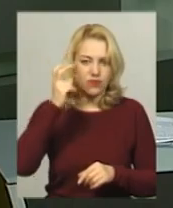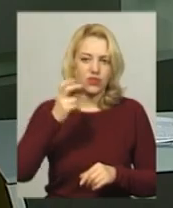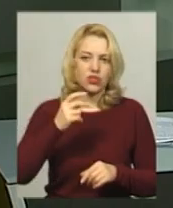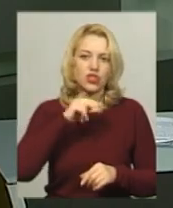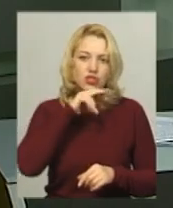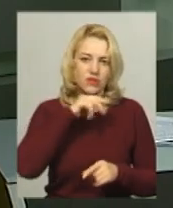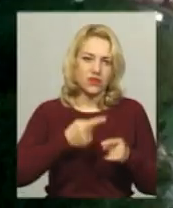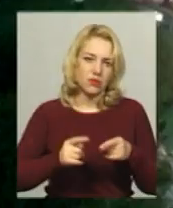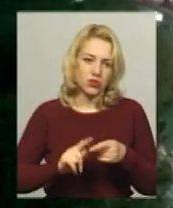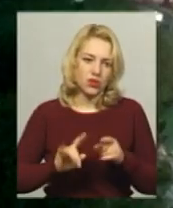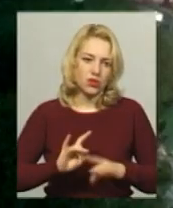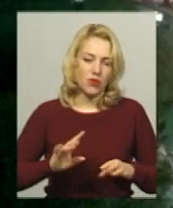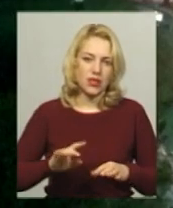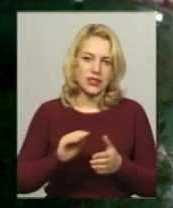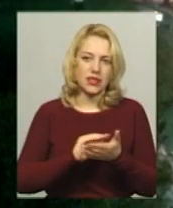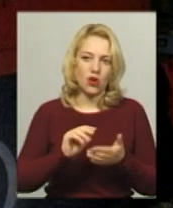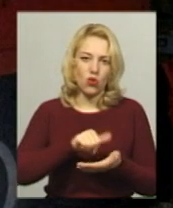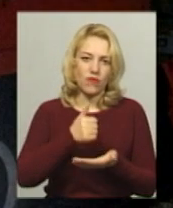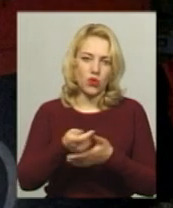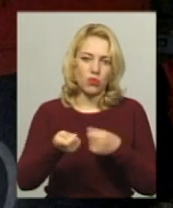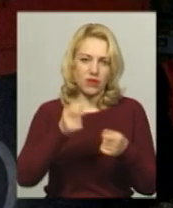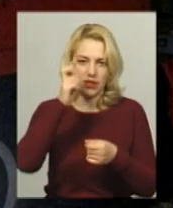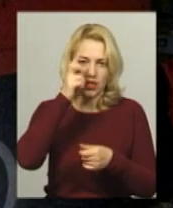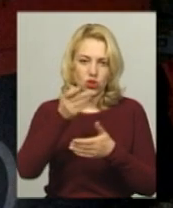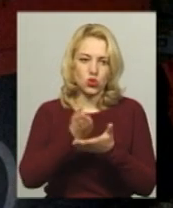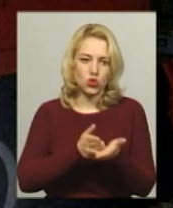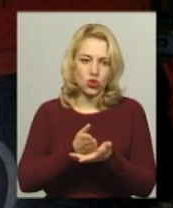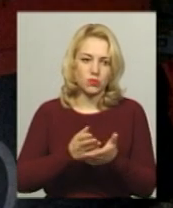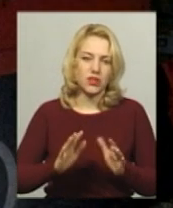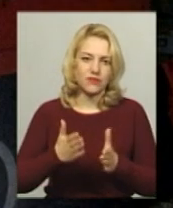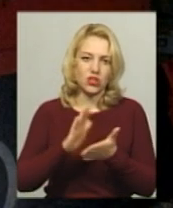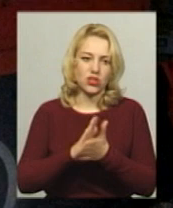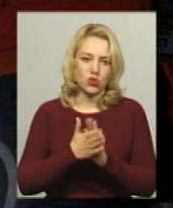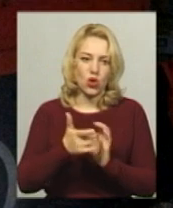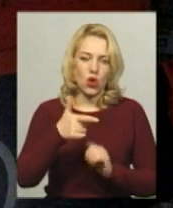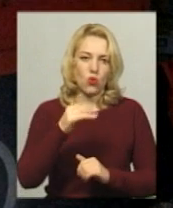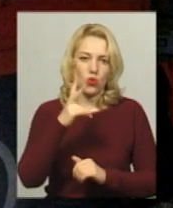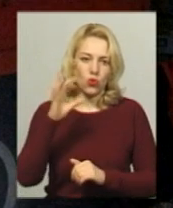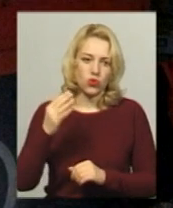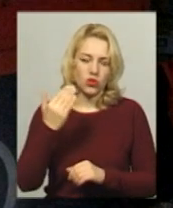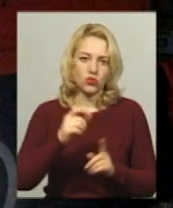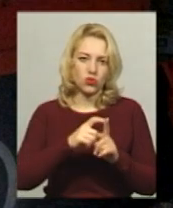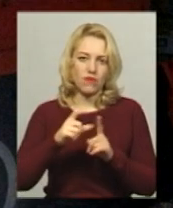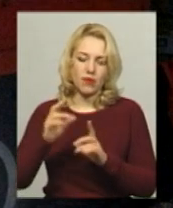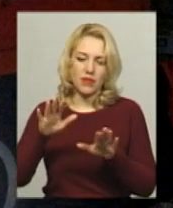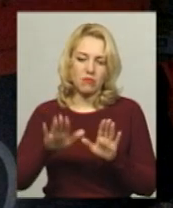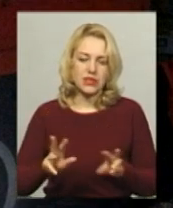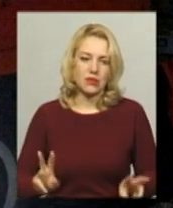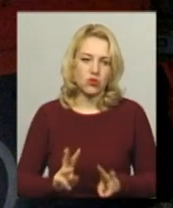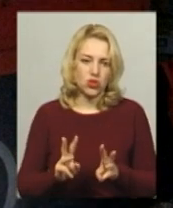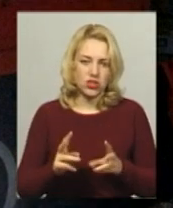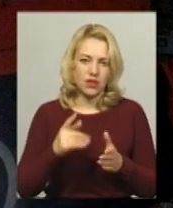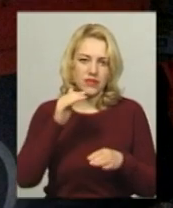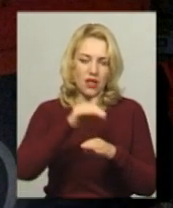-секретар головного управління Держслужби надзвичайних ситуацій в області Олександр Гулько. За його словами, на місці пожежі рятувальники